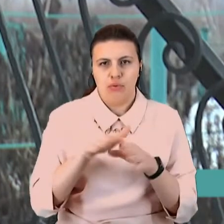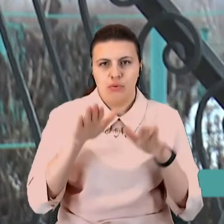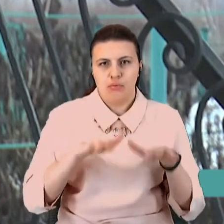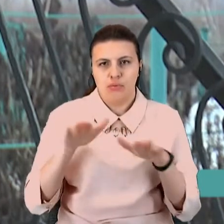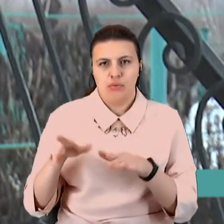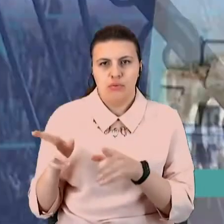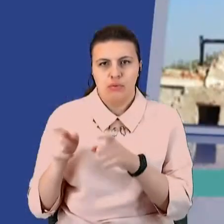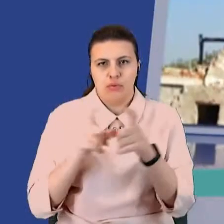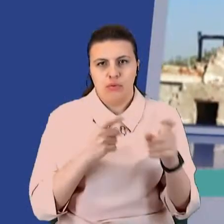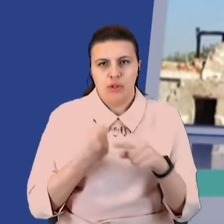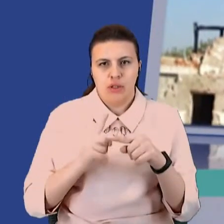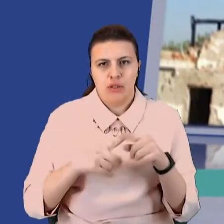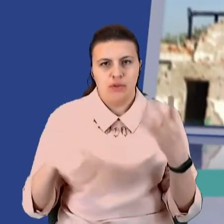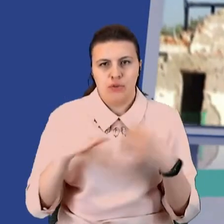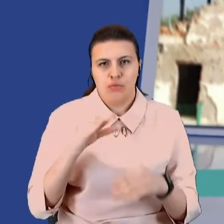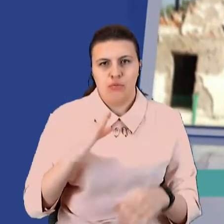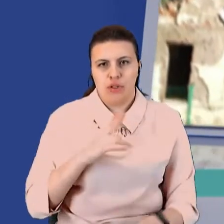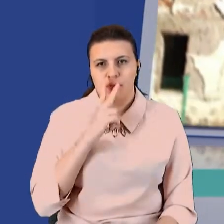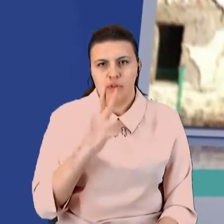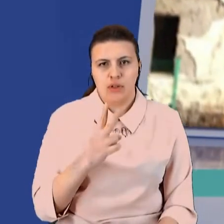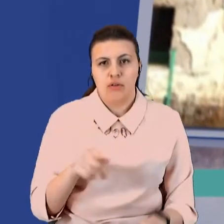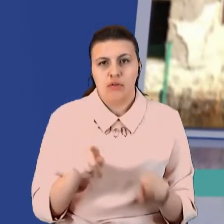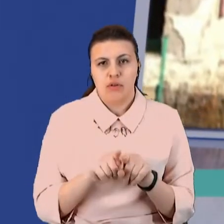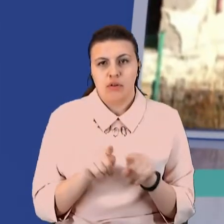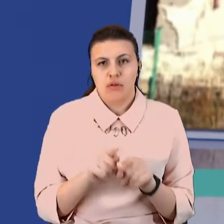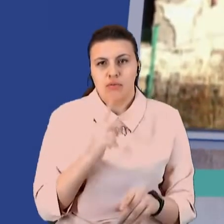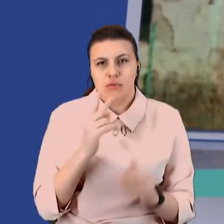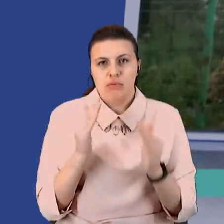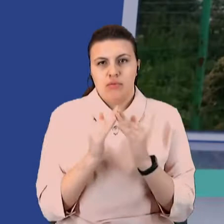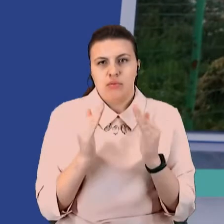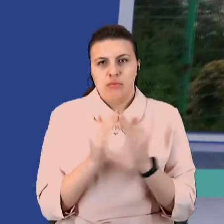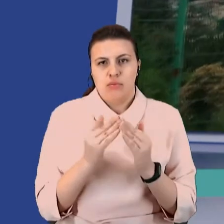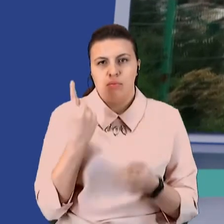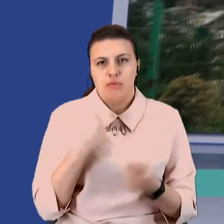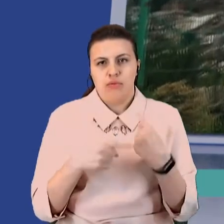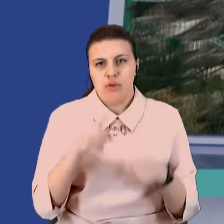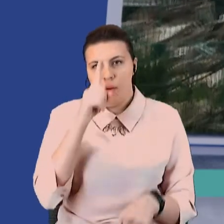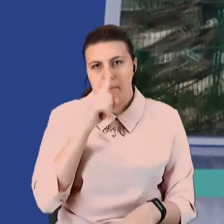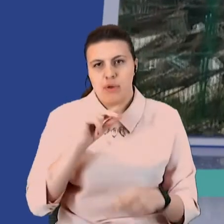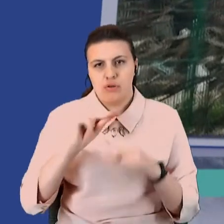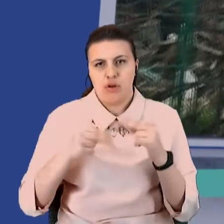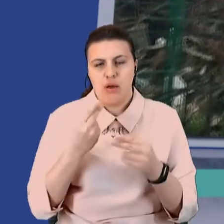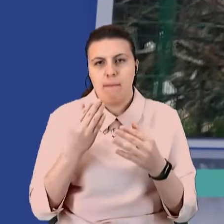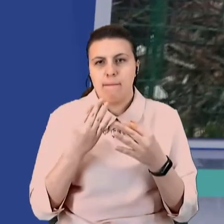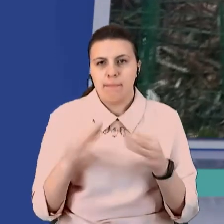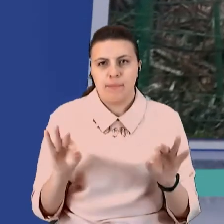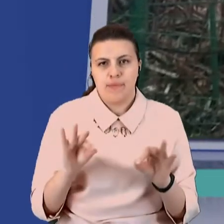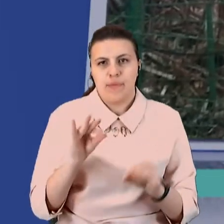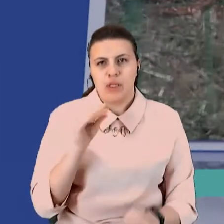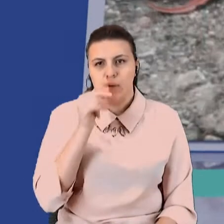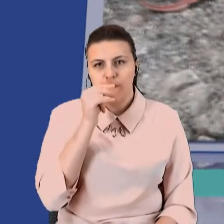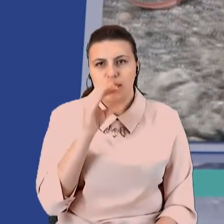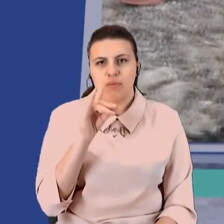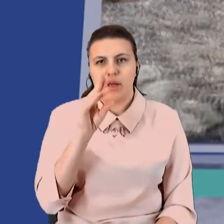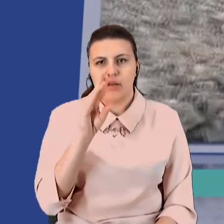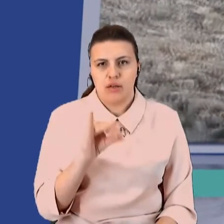все було видно. Таким свій будинок побачив Ілля, повернувшись за місяць. Після звільнення Слов'янської та Семенівки від окупантів влітку